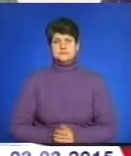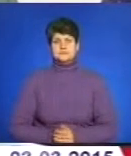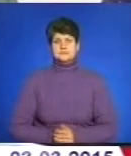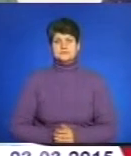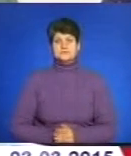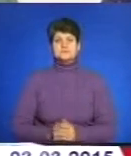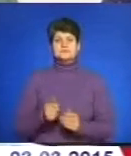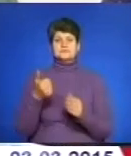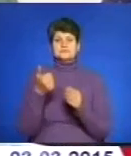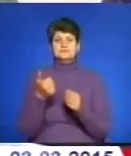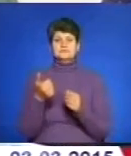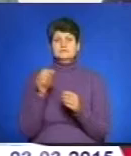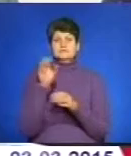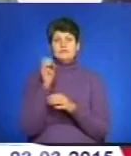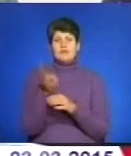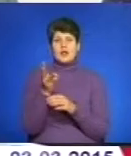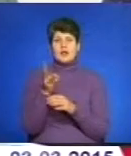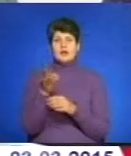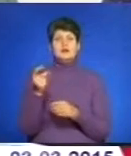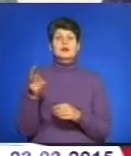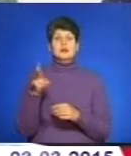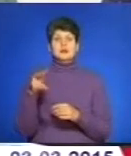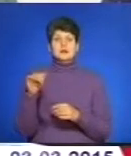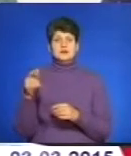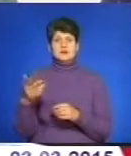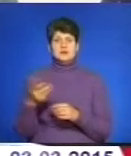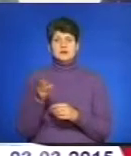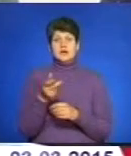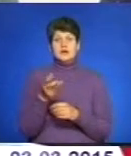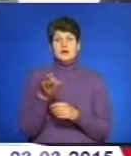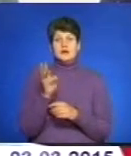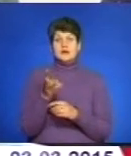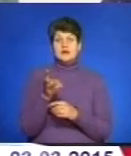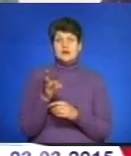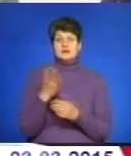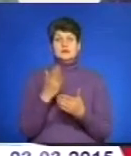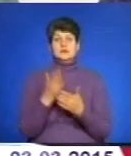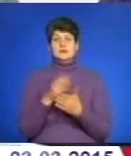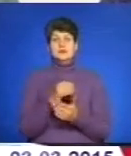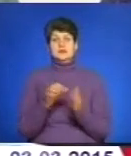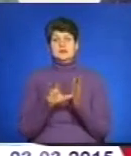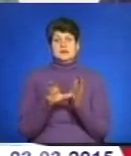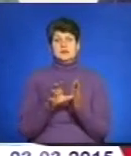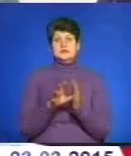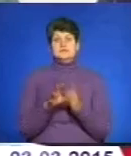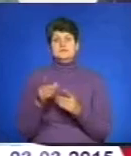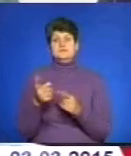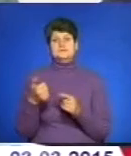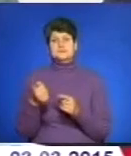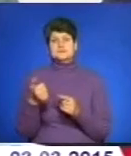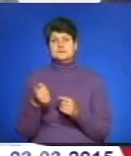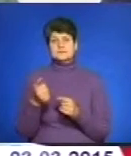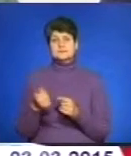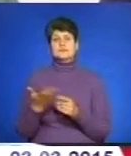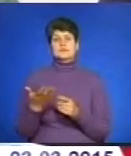Ліхтарики, які також часто використовуються, тобто ми купляли і ліхтарики, які мають автономне живнення, сонячні батареї заряджаються, тобто в